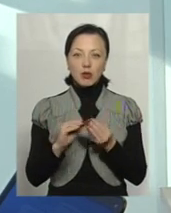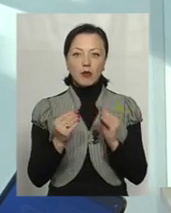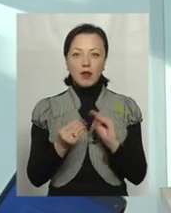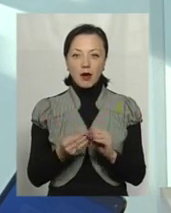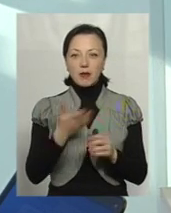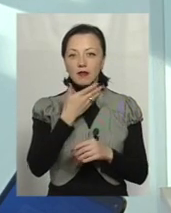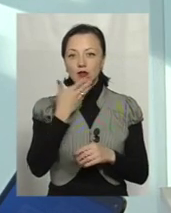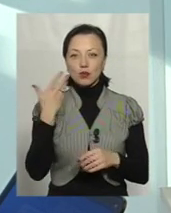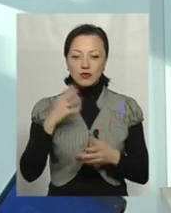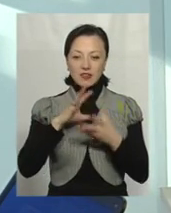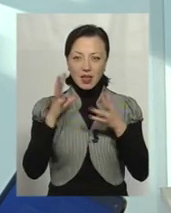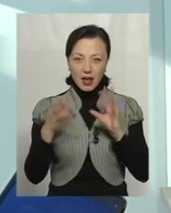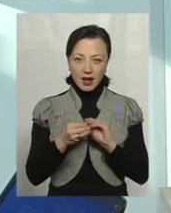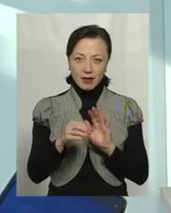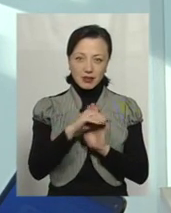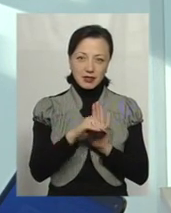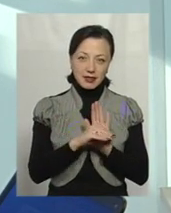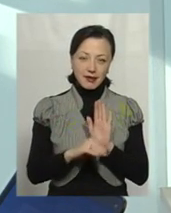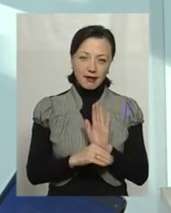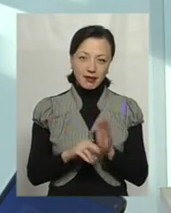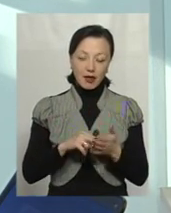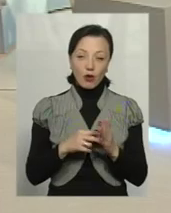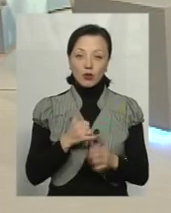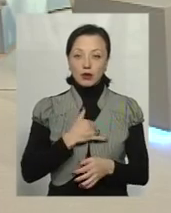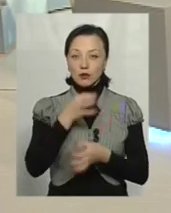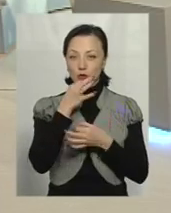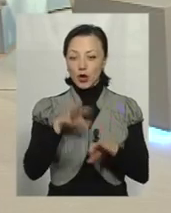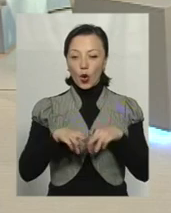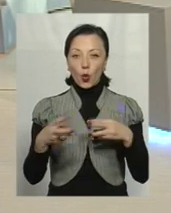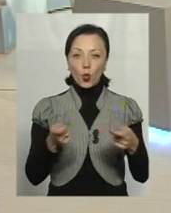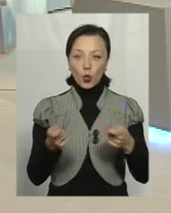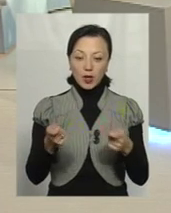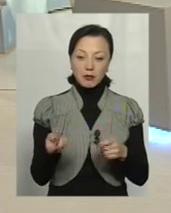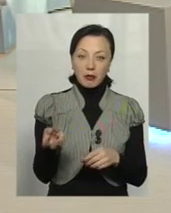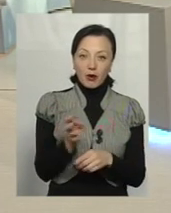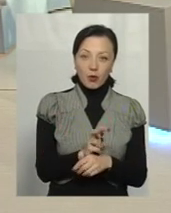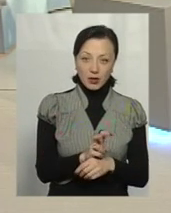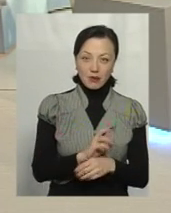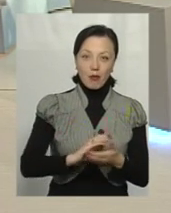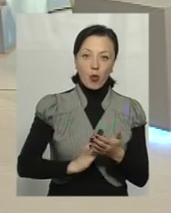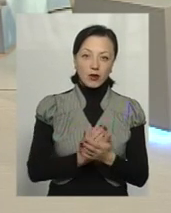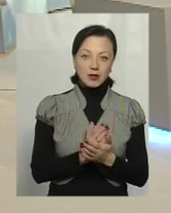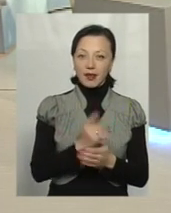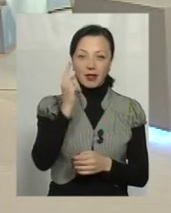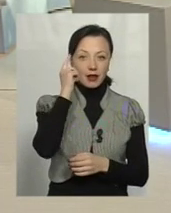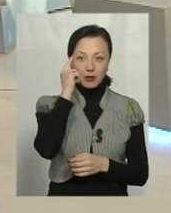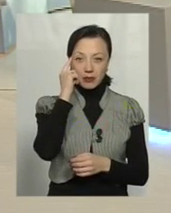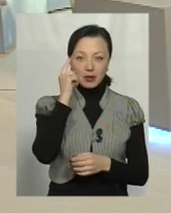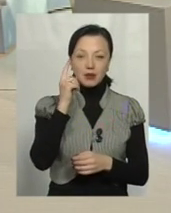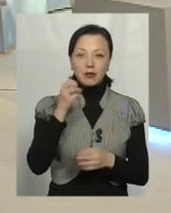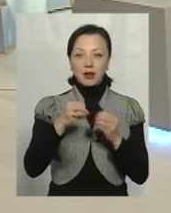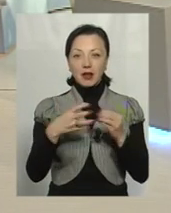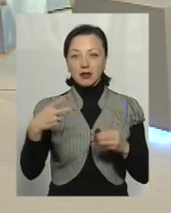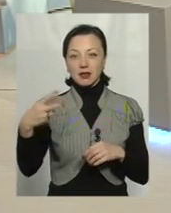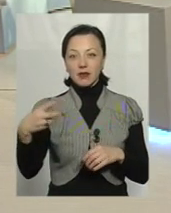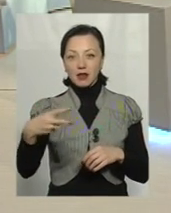відсутності стратегії. У нас, повторюю, будь-який уряд, який приходить політична сила, не мислять категоріями 15,